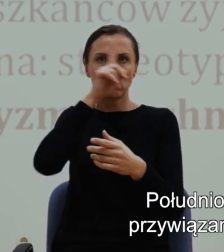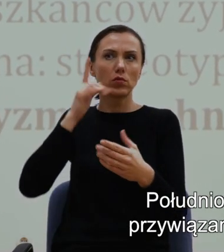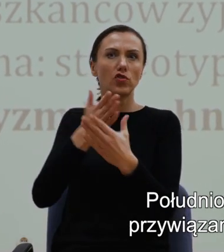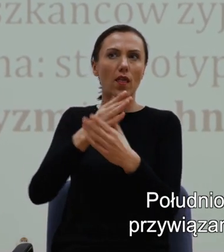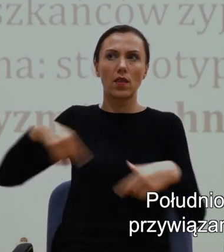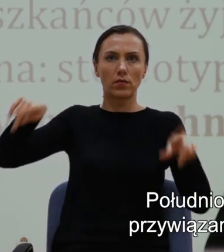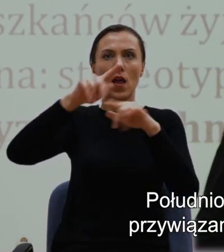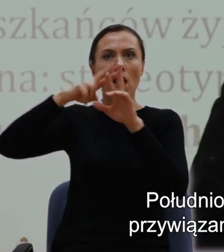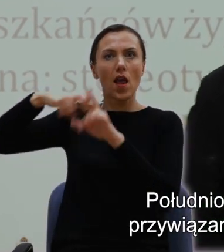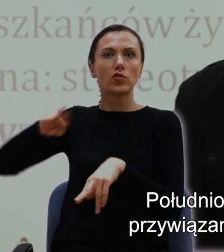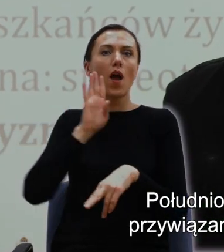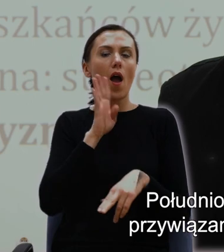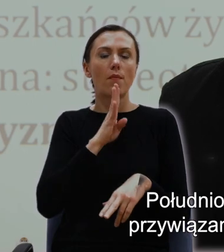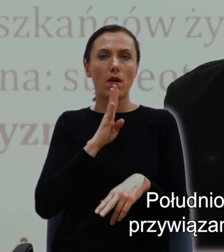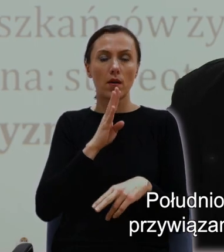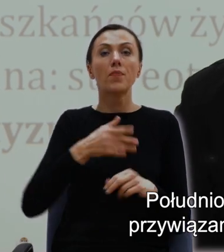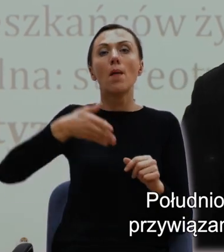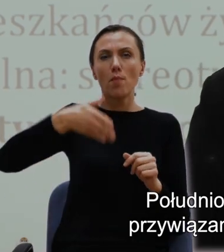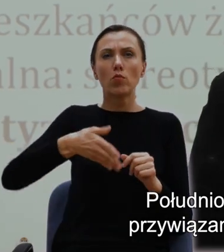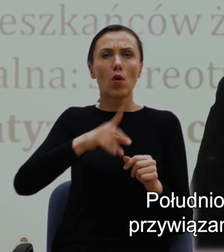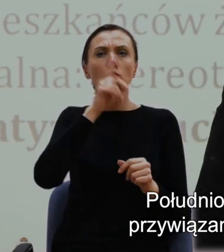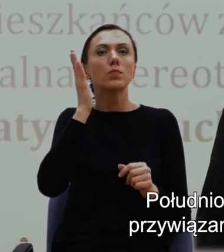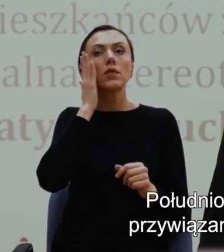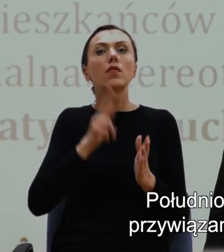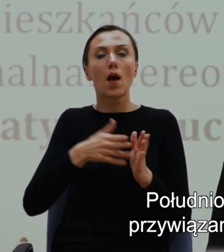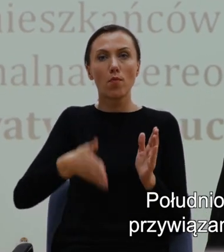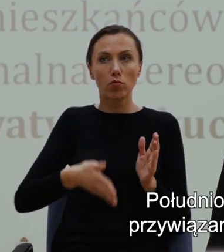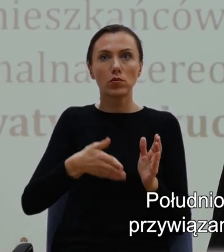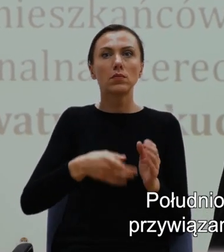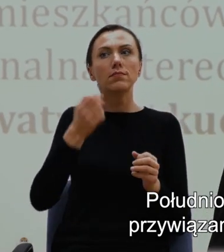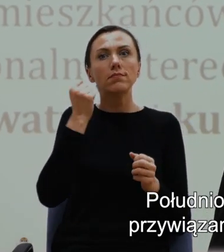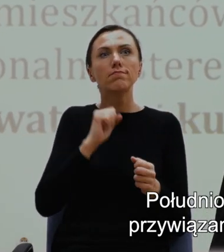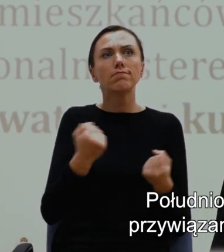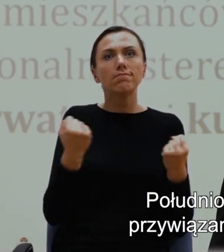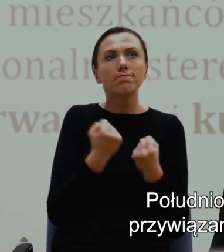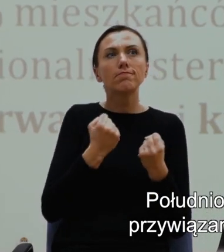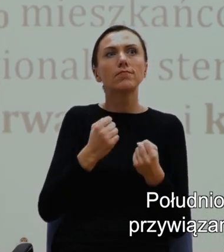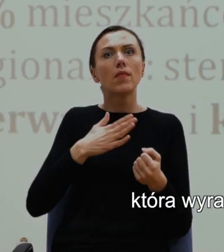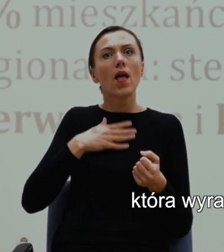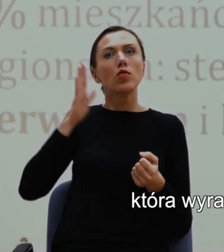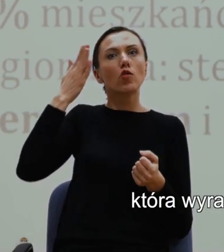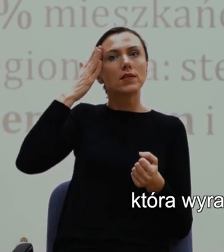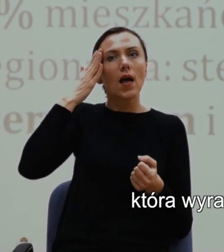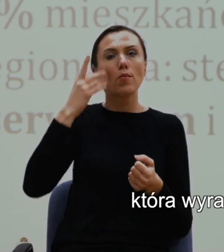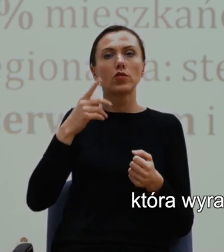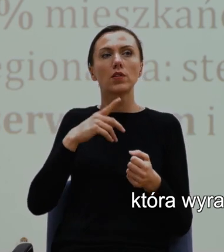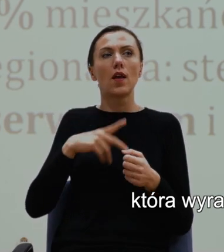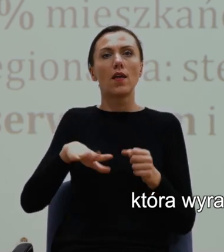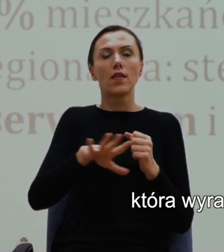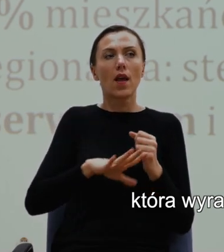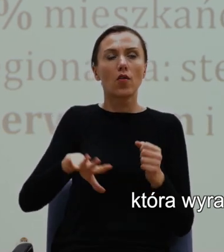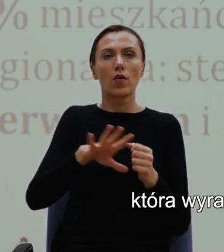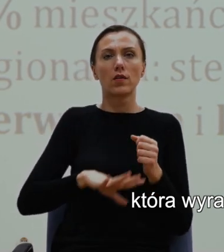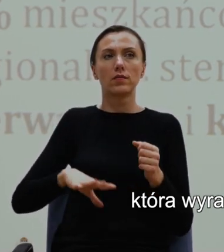Południowcy, osoby mieszkające na południu, przywiązane są do swojej tośsamości regionalnej, która wyrażana jest w stereotypowej